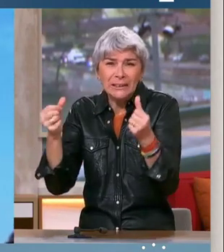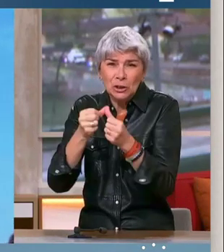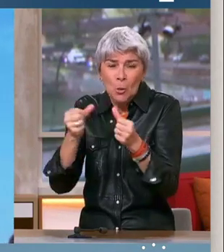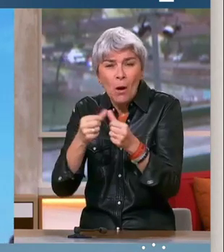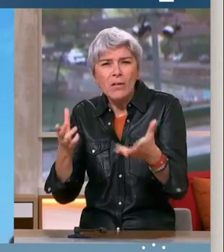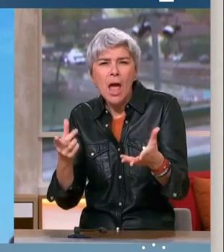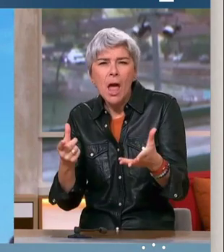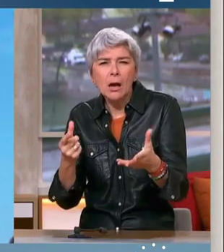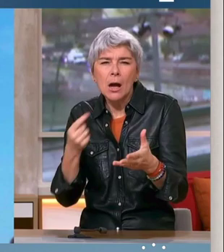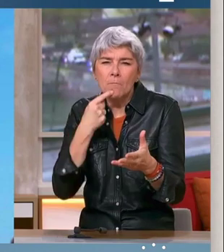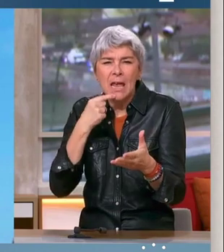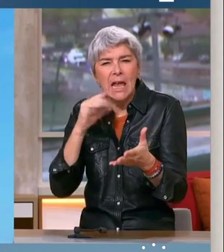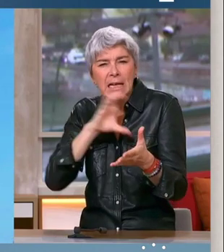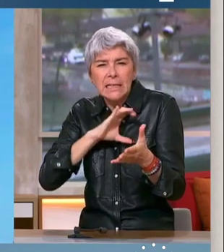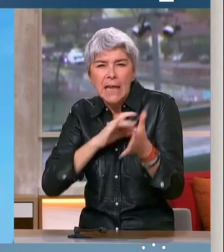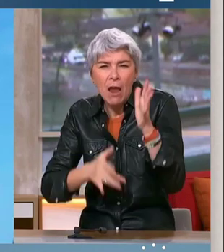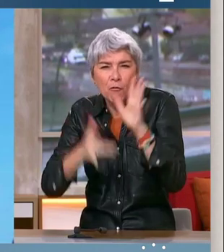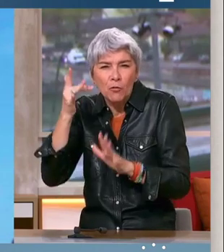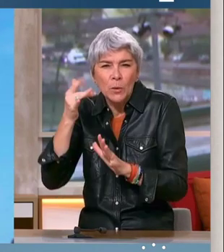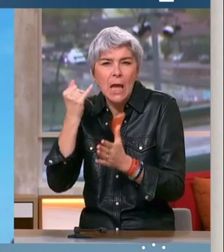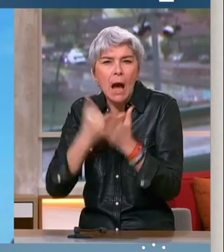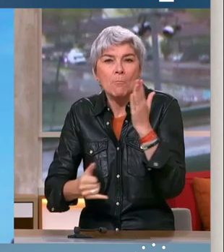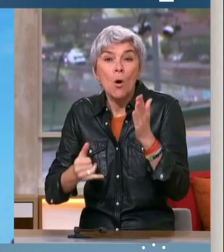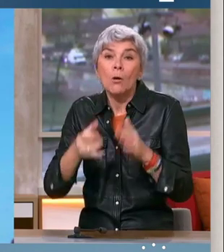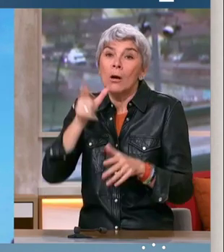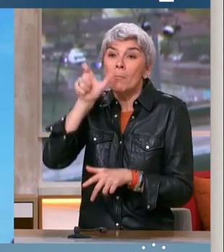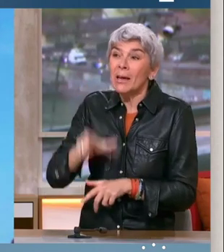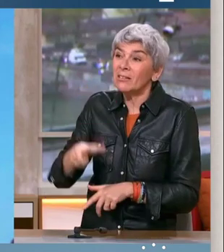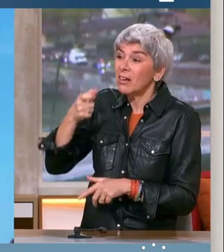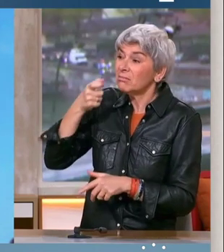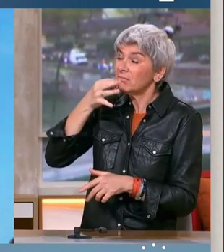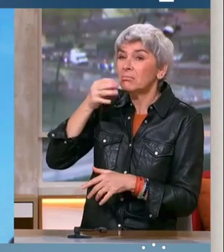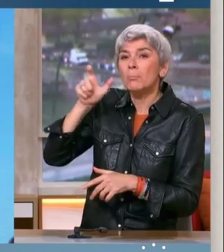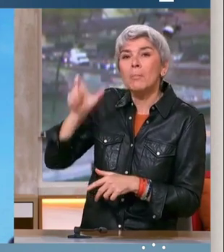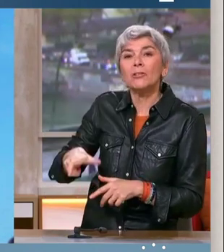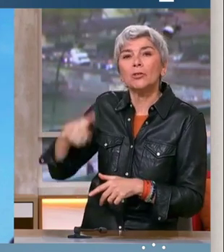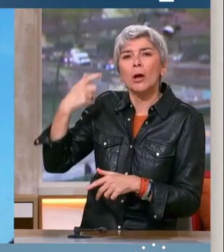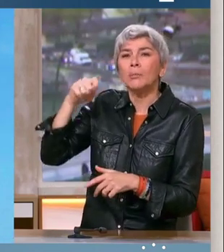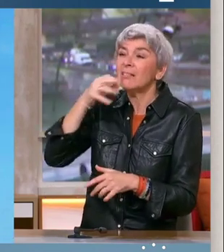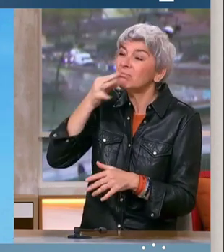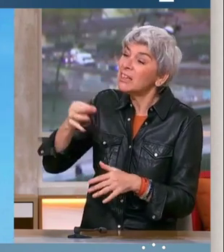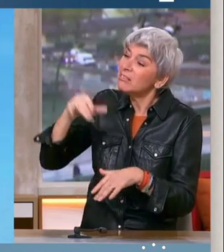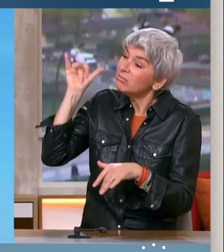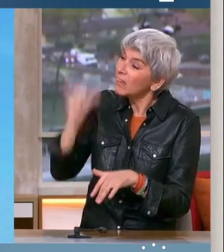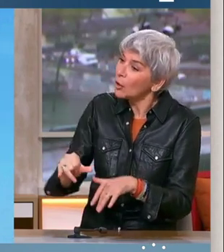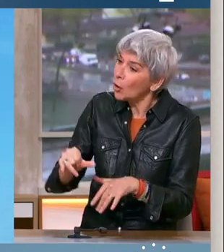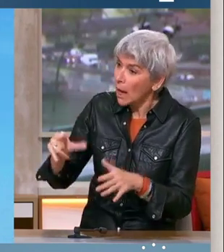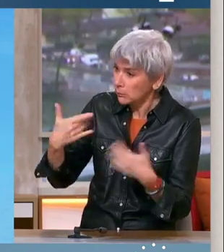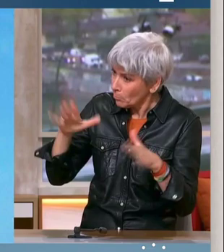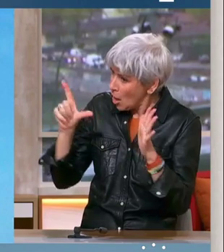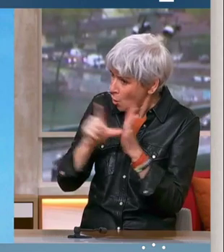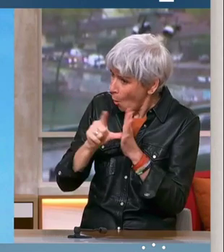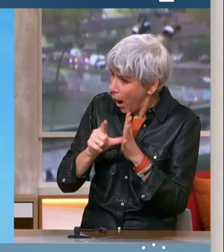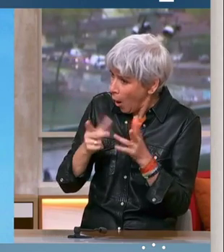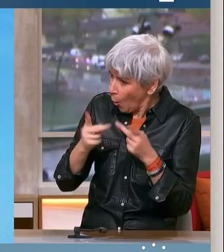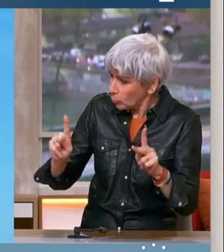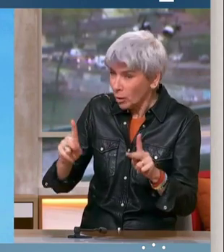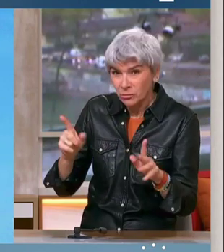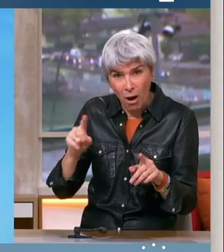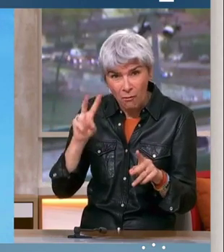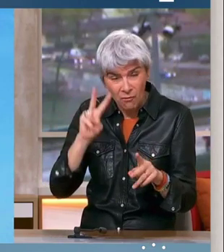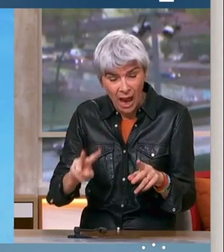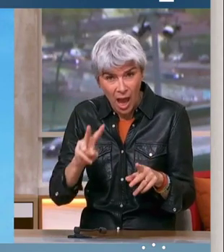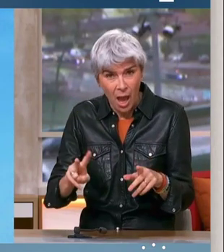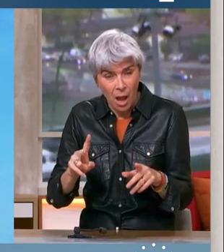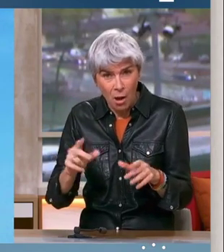'optimisation fiscale. Comme dit le président, bah oui, c'est dégueulasse, mais c'est légal. Eh bien non, si c'est dégueulasse, on arrête ça, on met une loi en